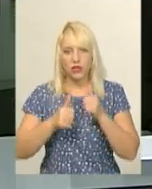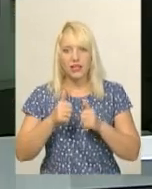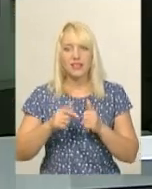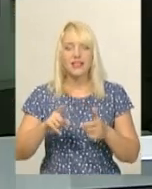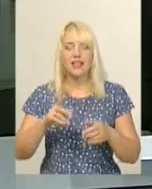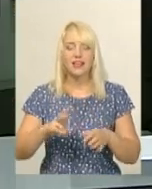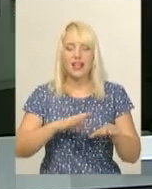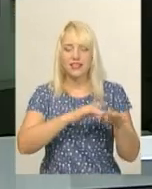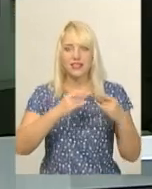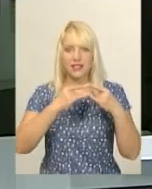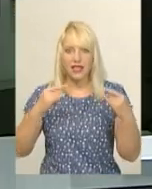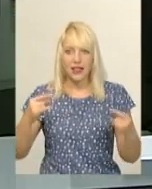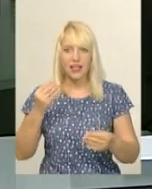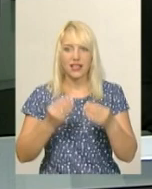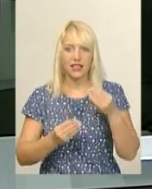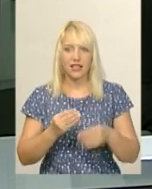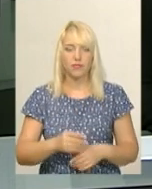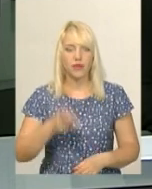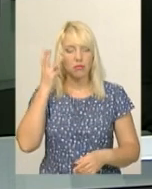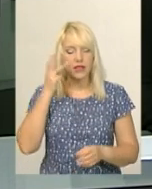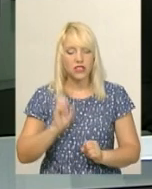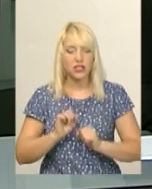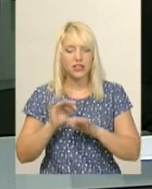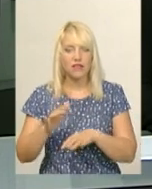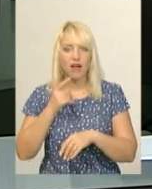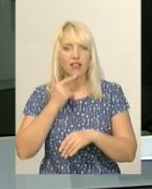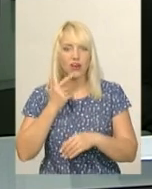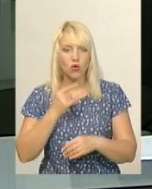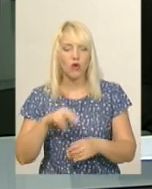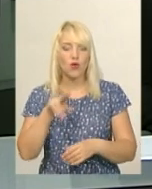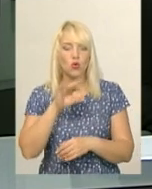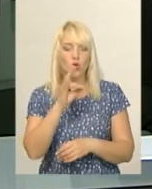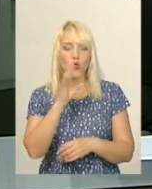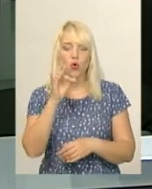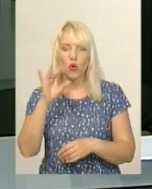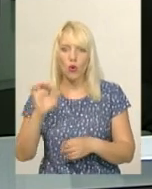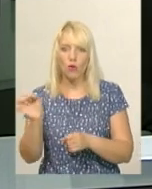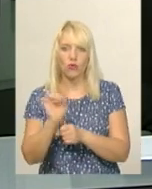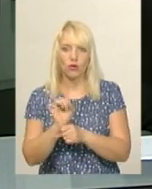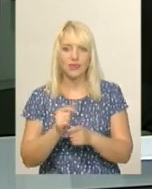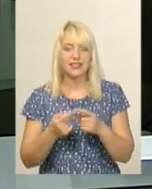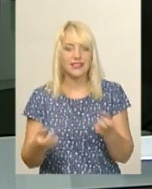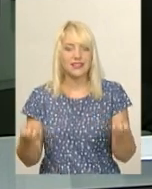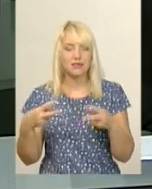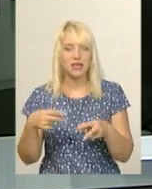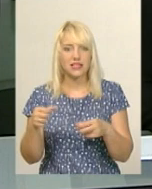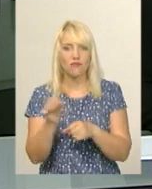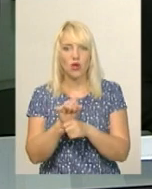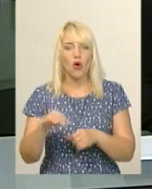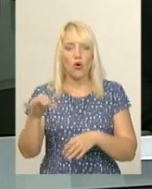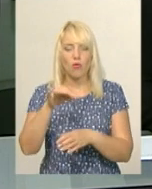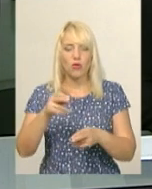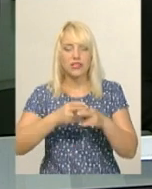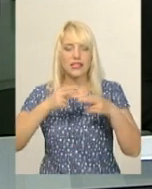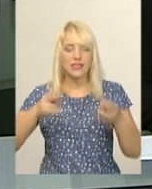Хмельничани здавали кров у доноромобілі. Сьогодні він вперше виїхав у центр міста. Спецавтомобіль, нагадаю, обласна станція переливання